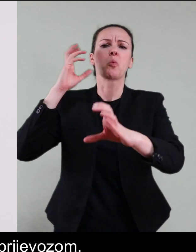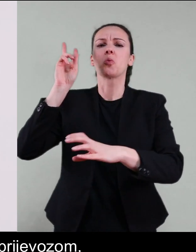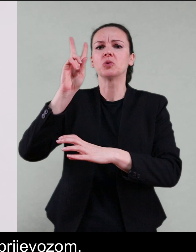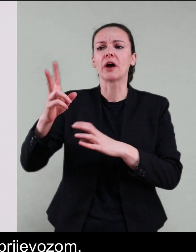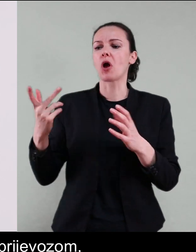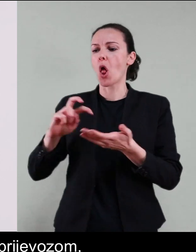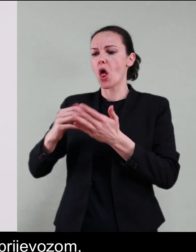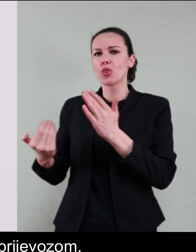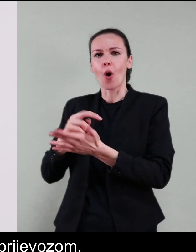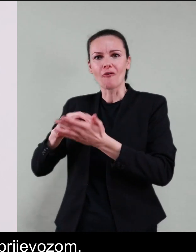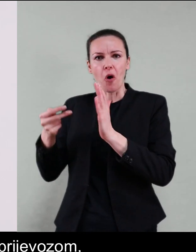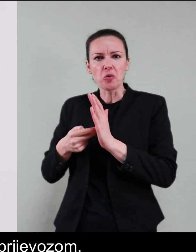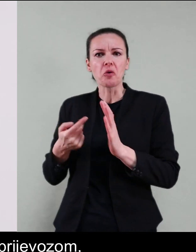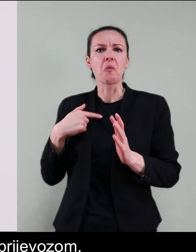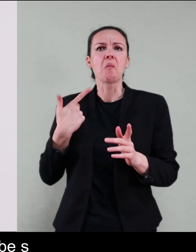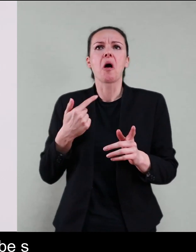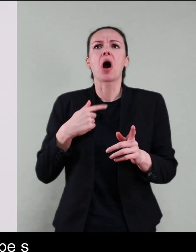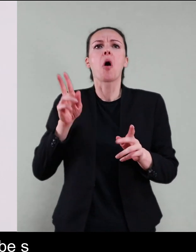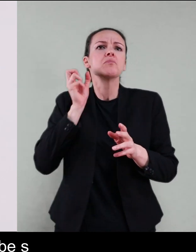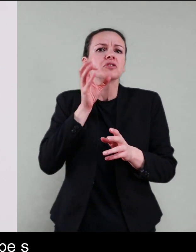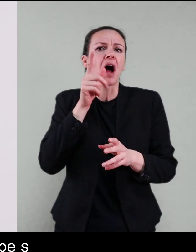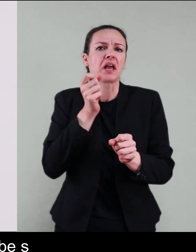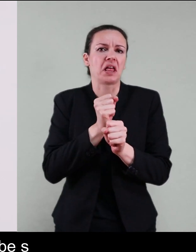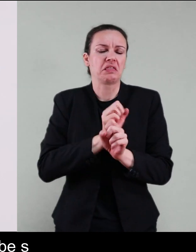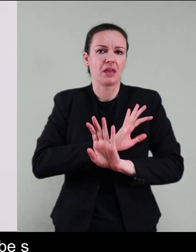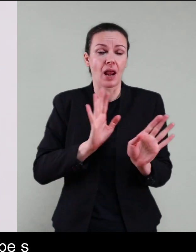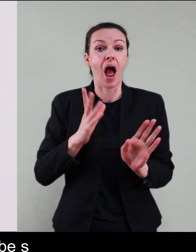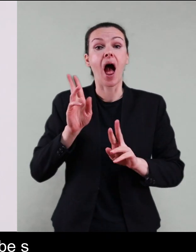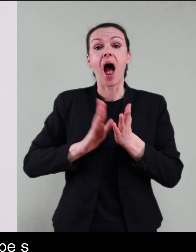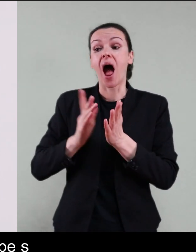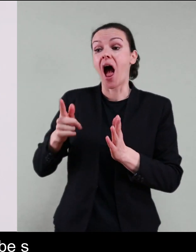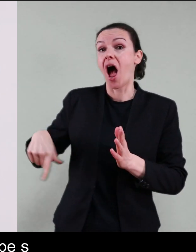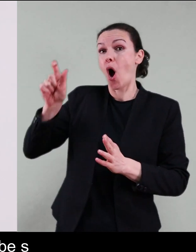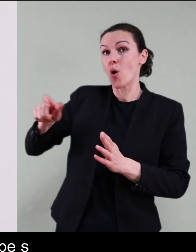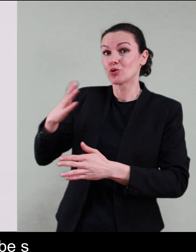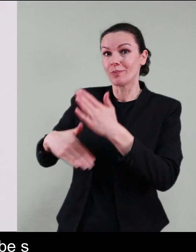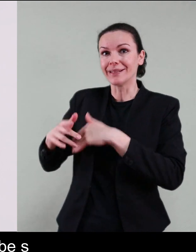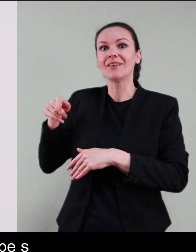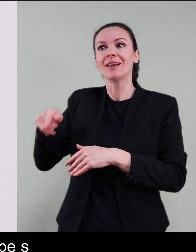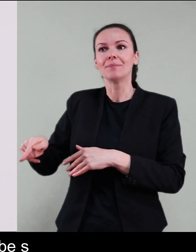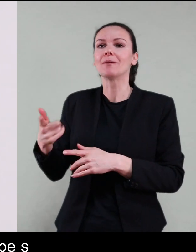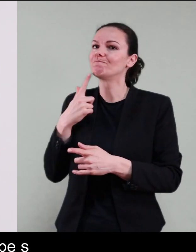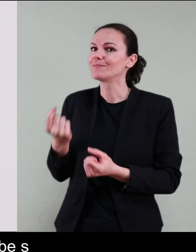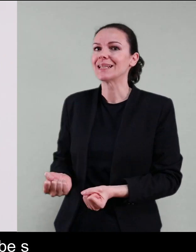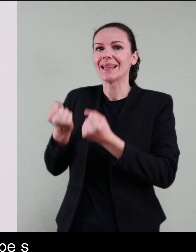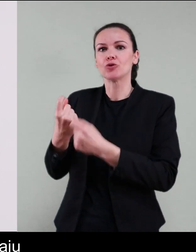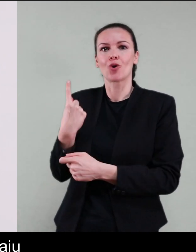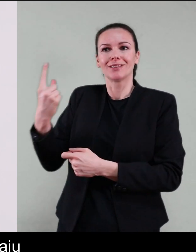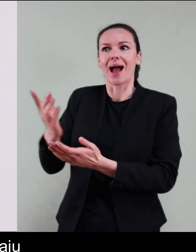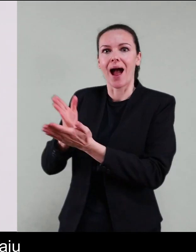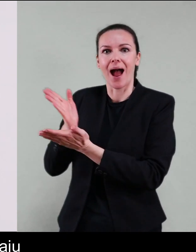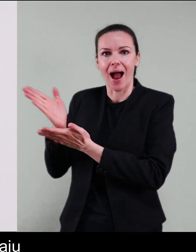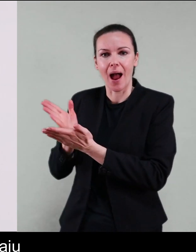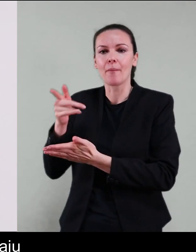upotreba najnovije tehnologije, sve to može biti neprimjetna rutina. Međutim, osobe s invaliditetom ove zadatke često ne mogu